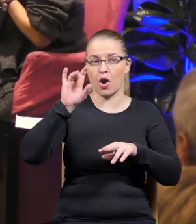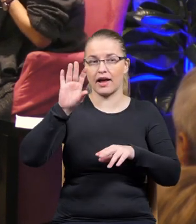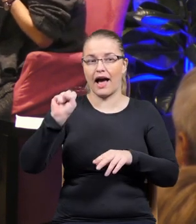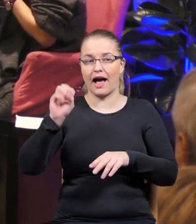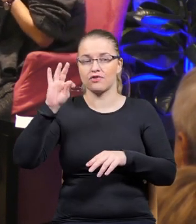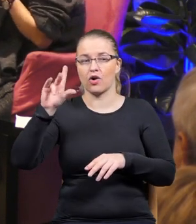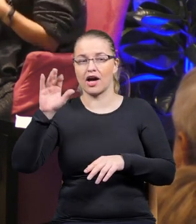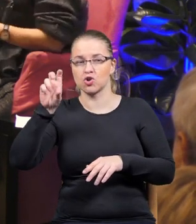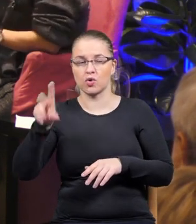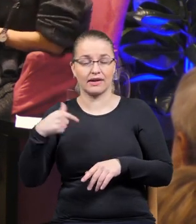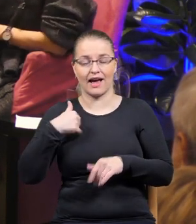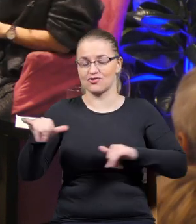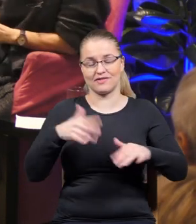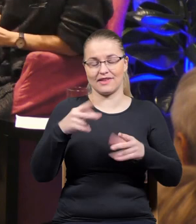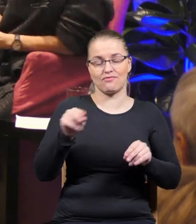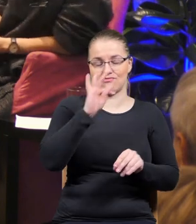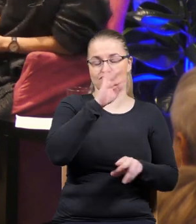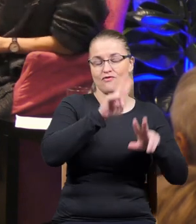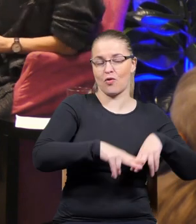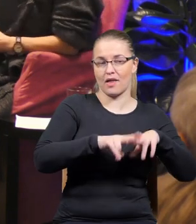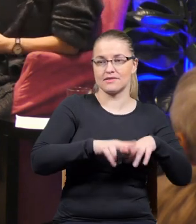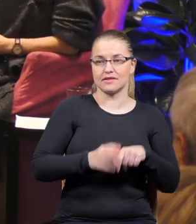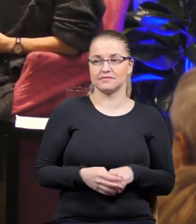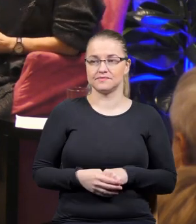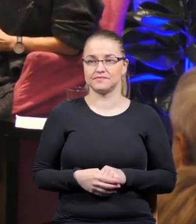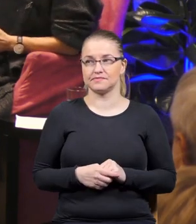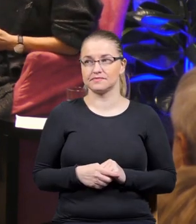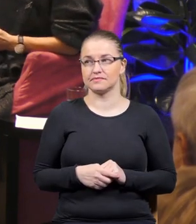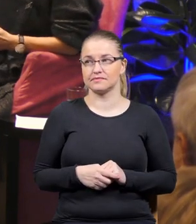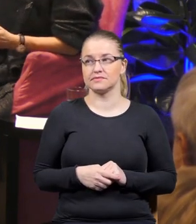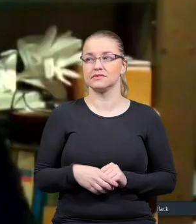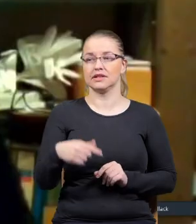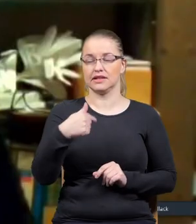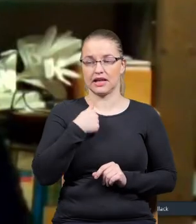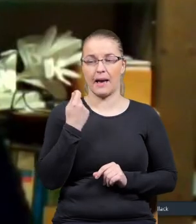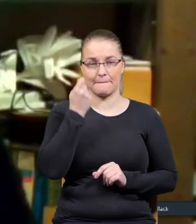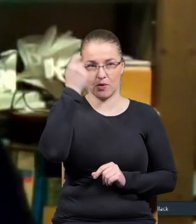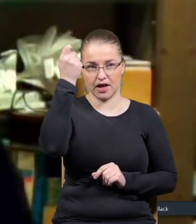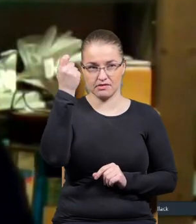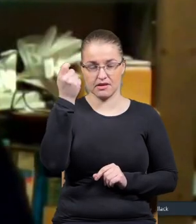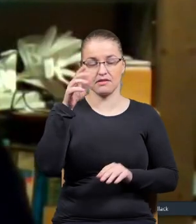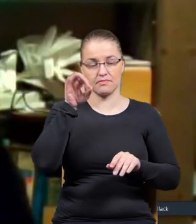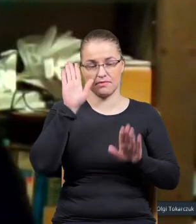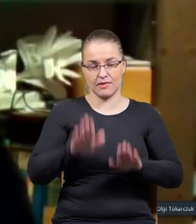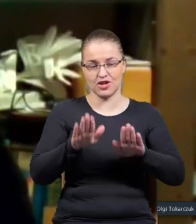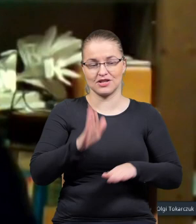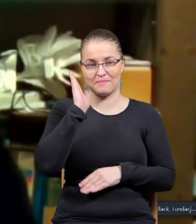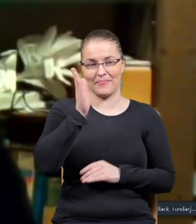rządzę. Tu jest Fundacja. proszę. No to już tam pojadę i będę tam siedział.